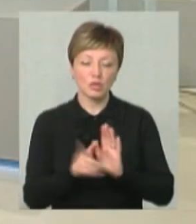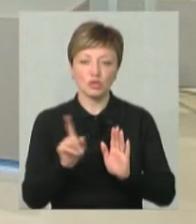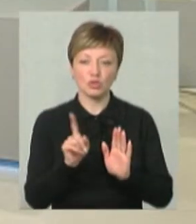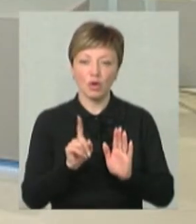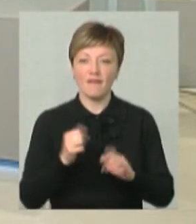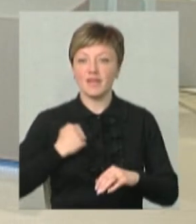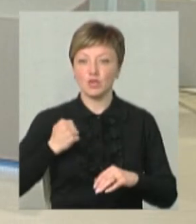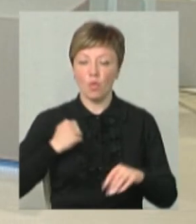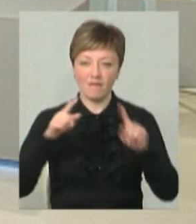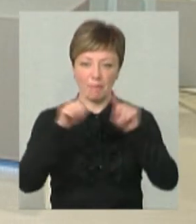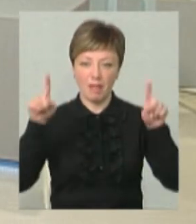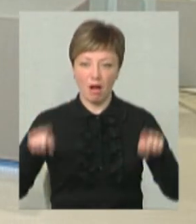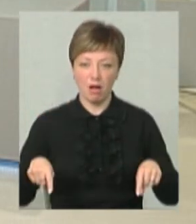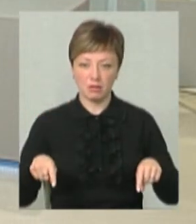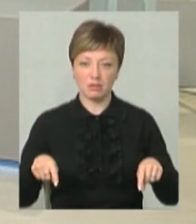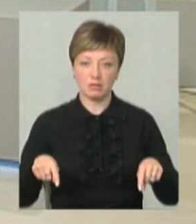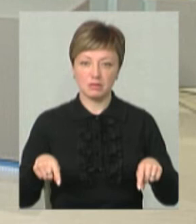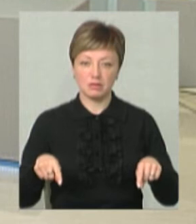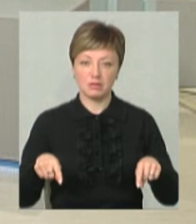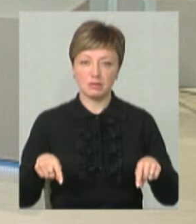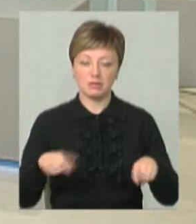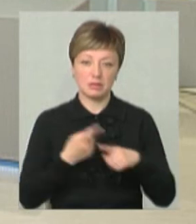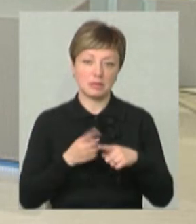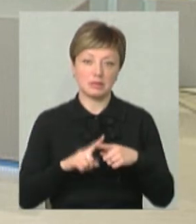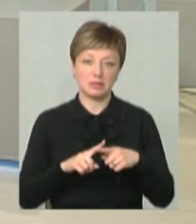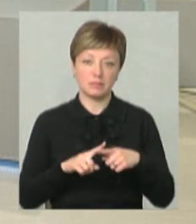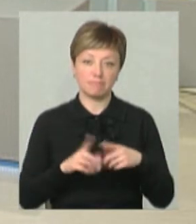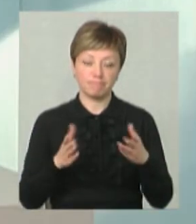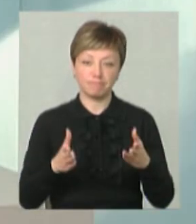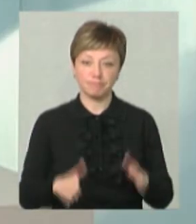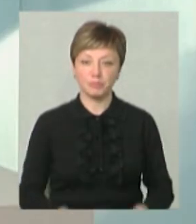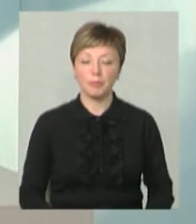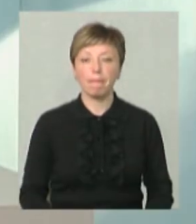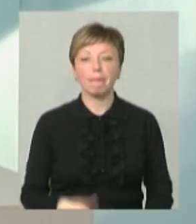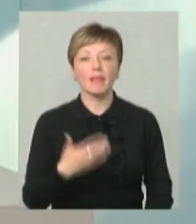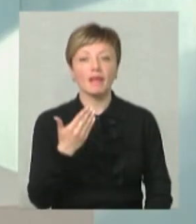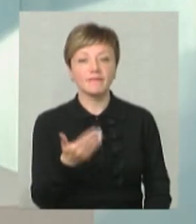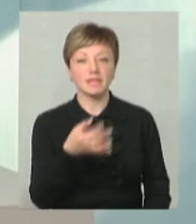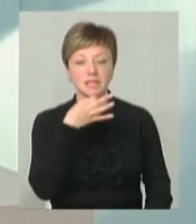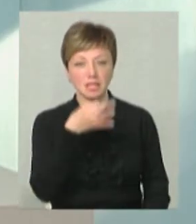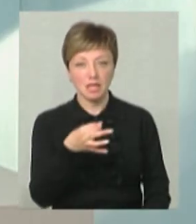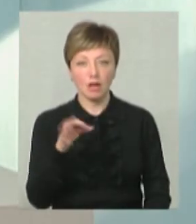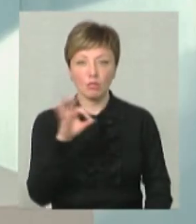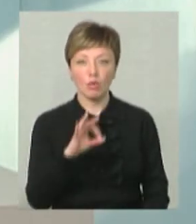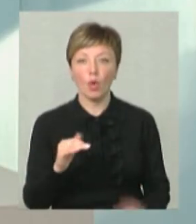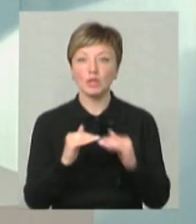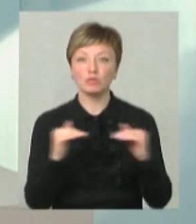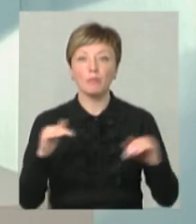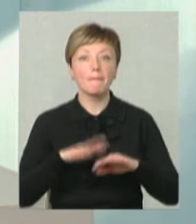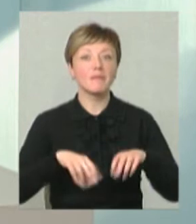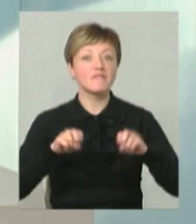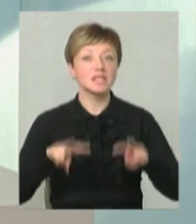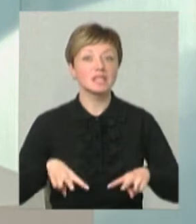військовий плакат – це військовий плакат. Ви сказали за ступінь професійності.